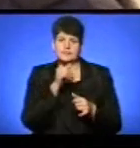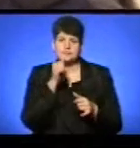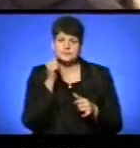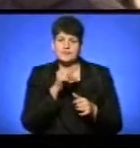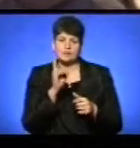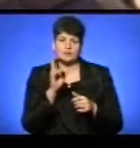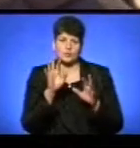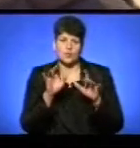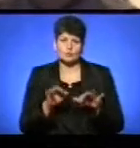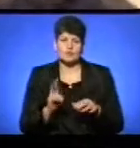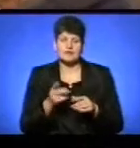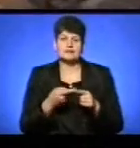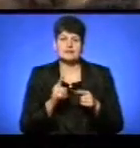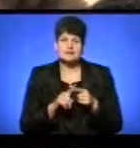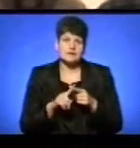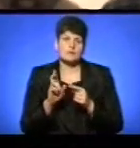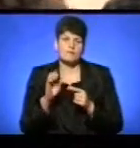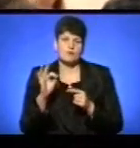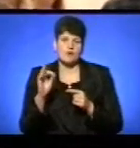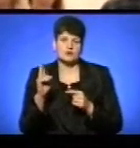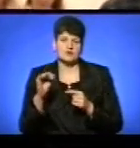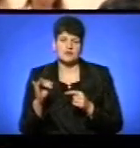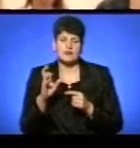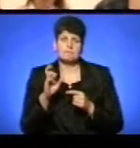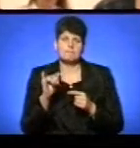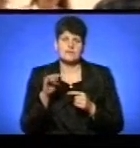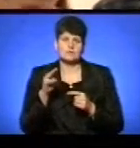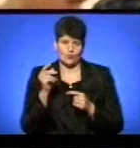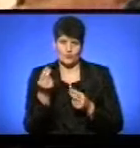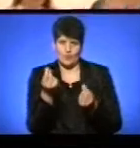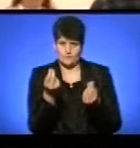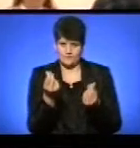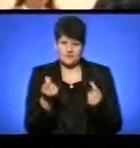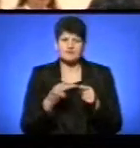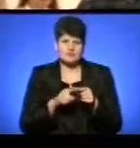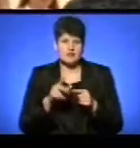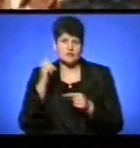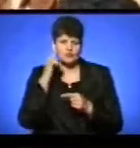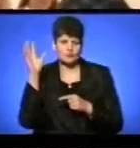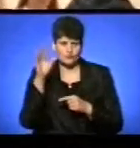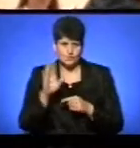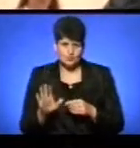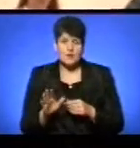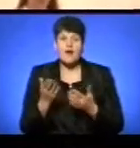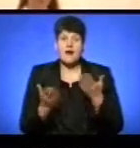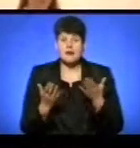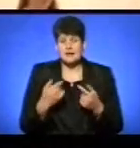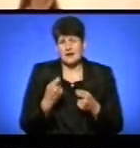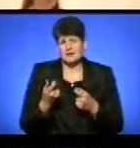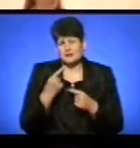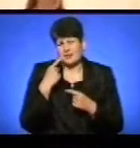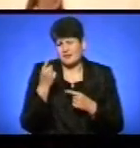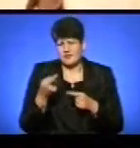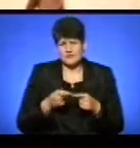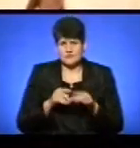ми важчащуємо, це блокчейни і біткоїни. Ми це всюди чуємо. Але я трохи далекий від